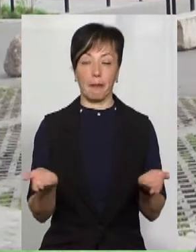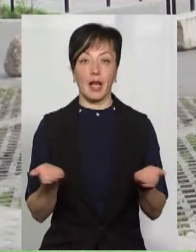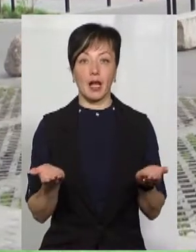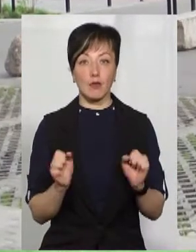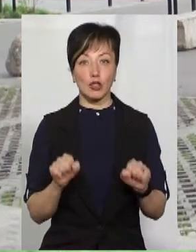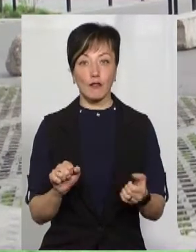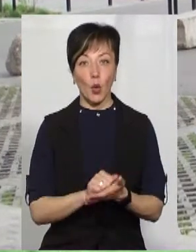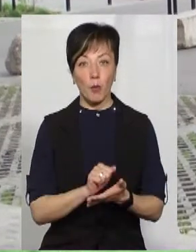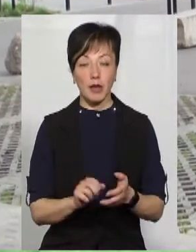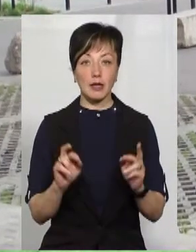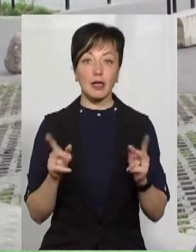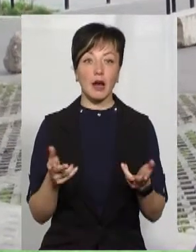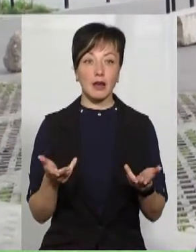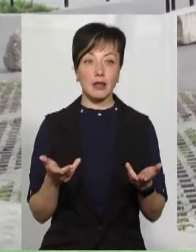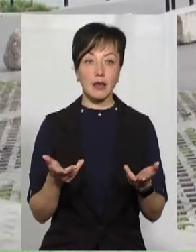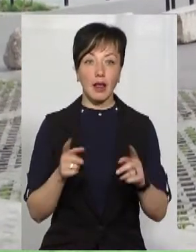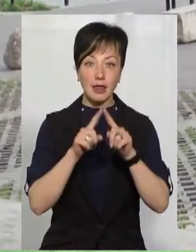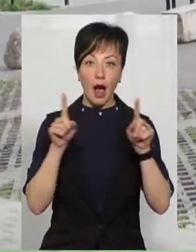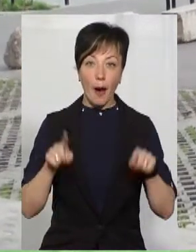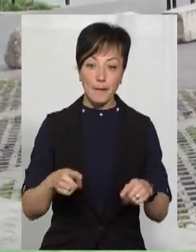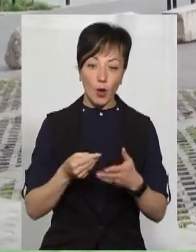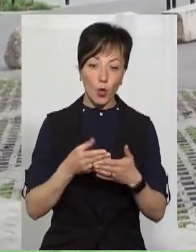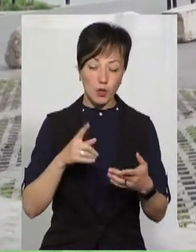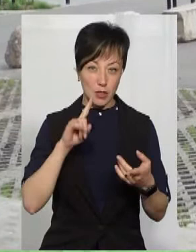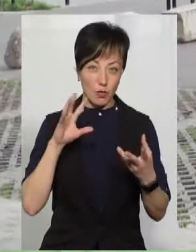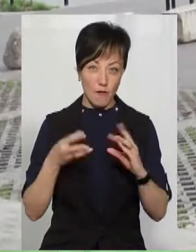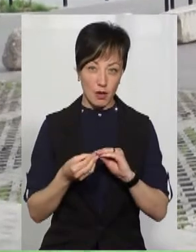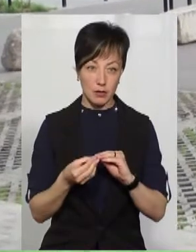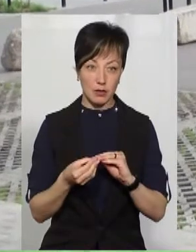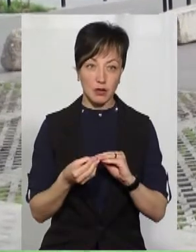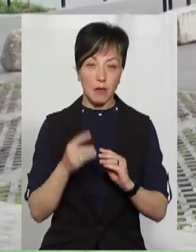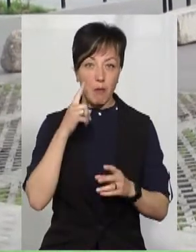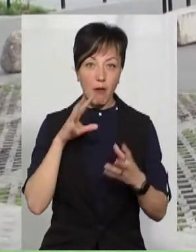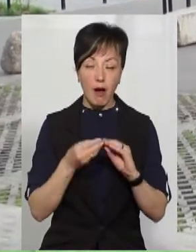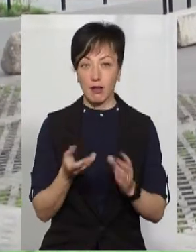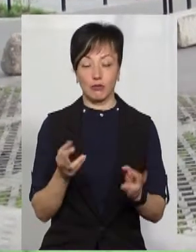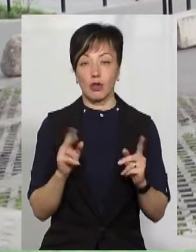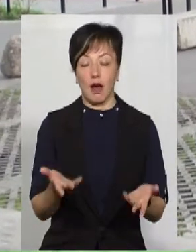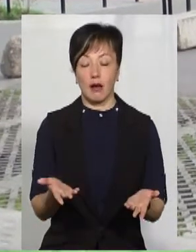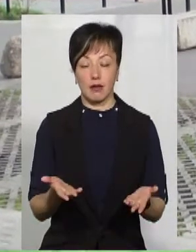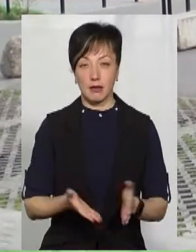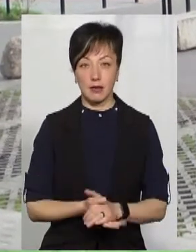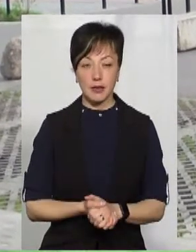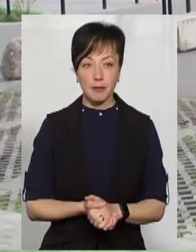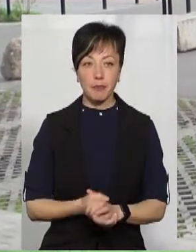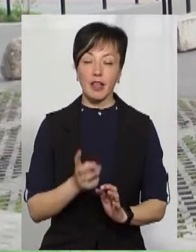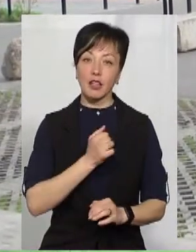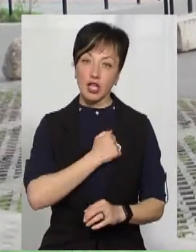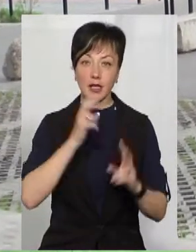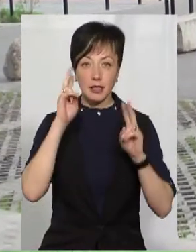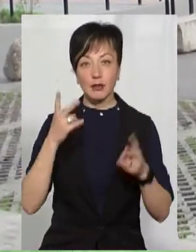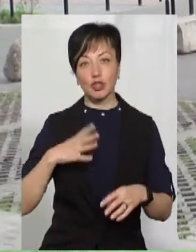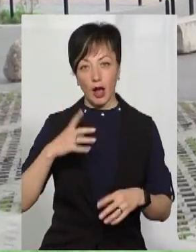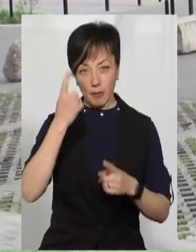можливо, документи, як табель будуть оцінювати, щоб, ну, по балам нас будуть, чи як. На жаль, не знаємо,